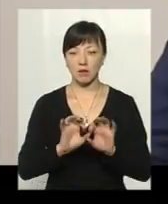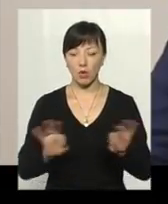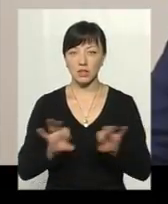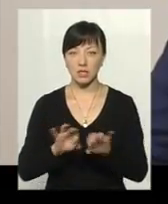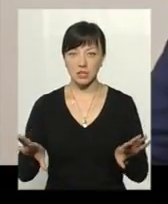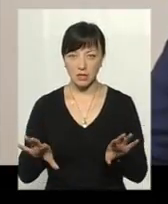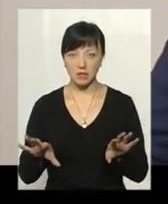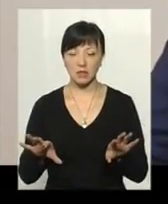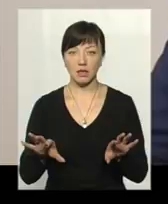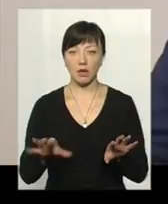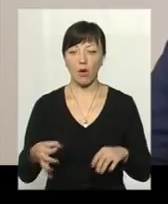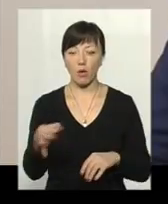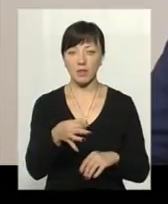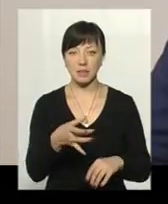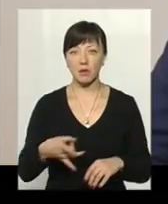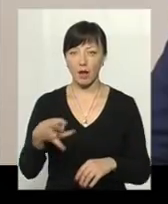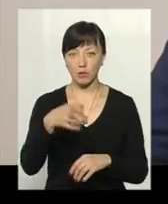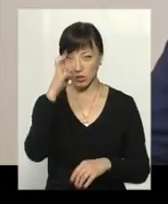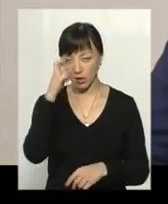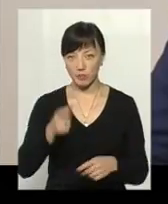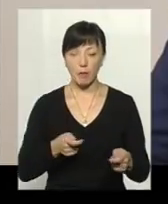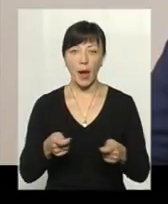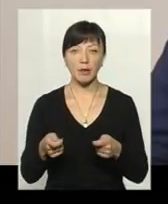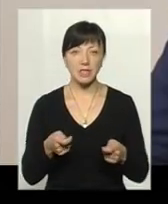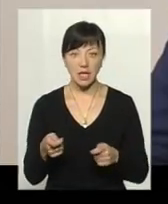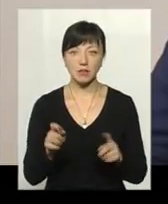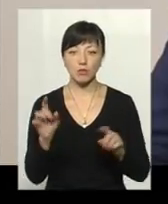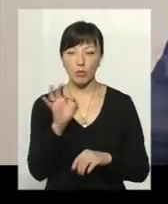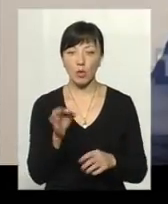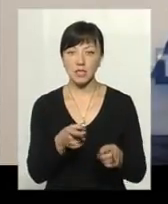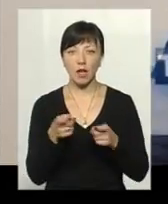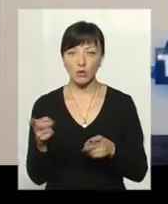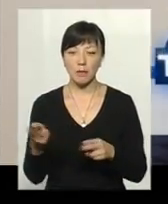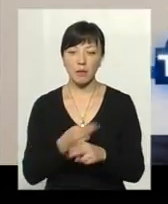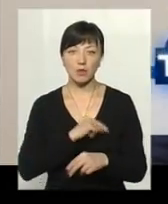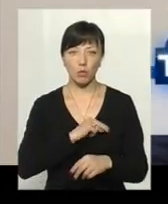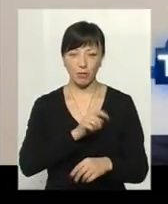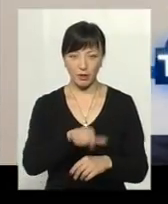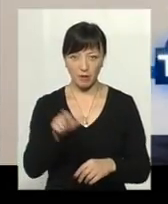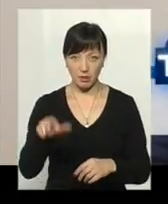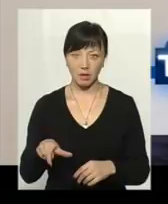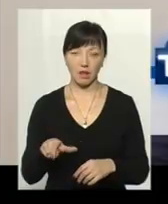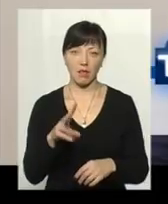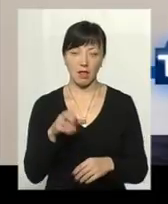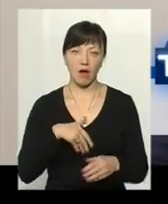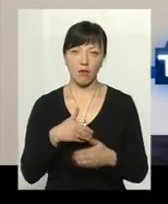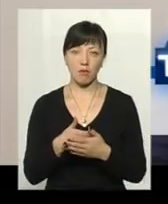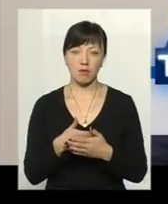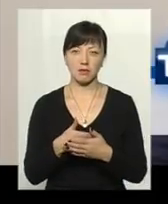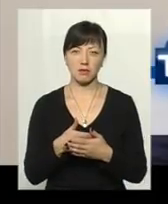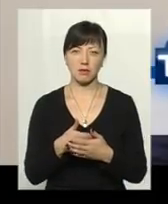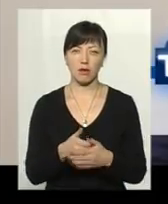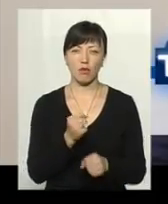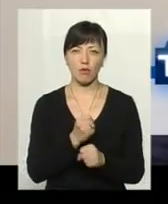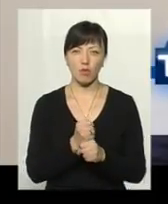роз'яснення обласним і районним державним адміністраціям щодо залучення безробітних на громадських роботах,